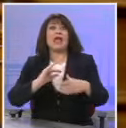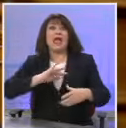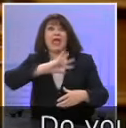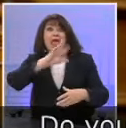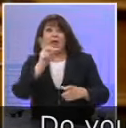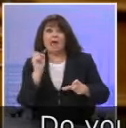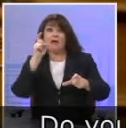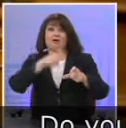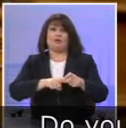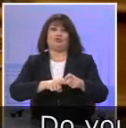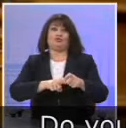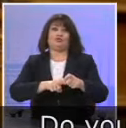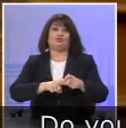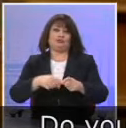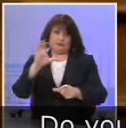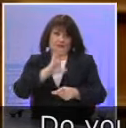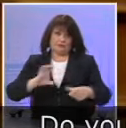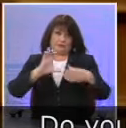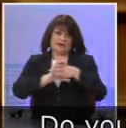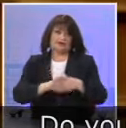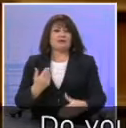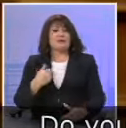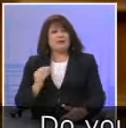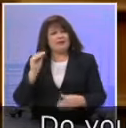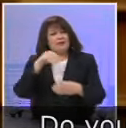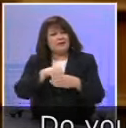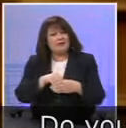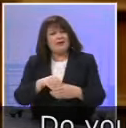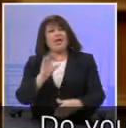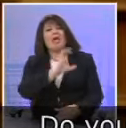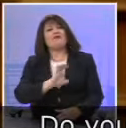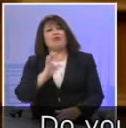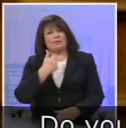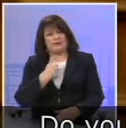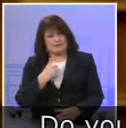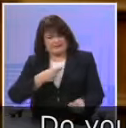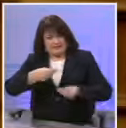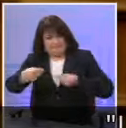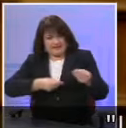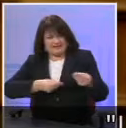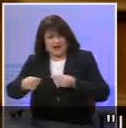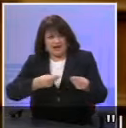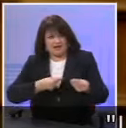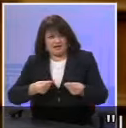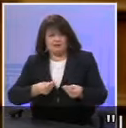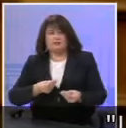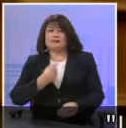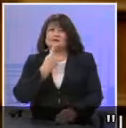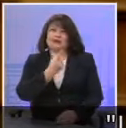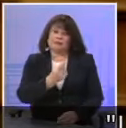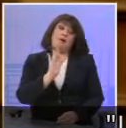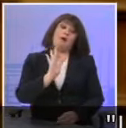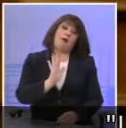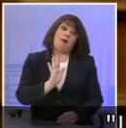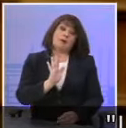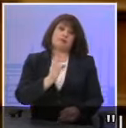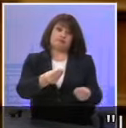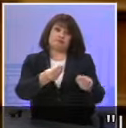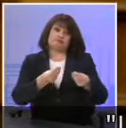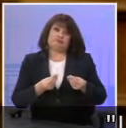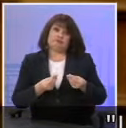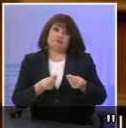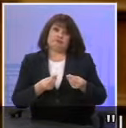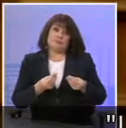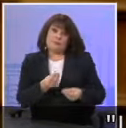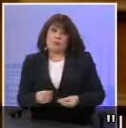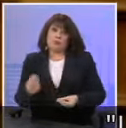Γιατί, να μπούμε λοιπόν κι εμείς στο παζάρι και να μπούμε στους Ευρωπαίους εταίρους. Κοιτάξτε να δείτε, εάν δεν μας δώσετε κι